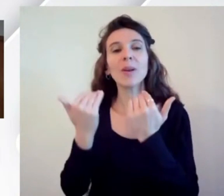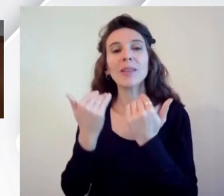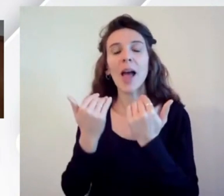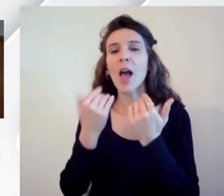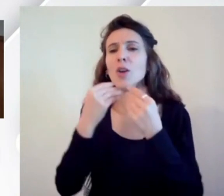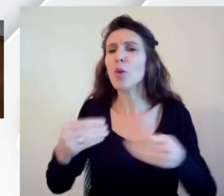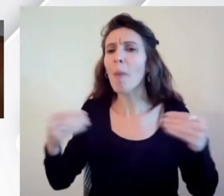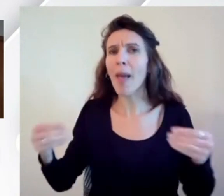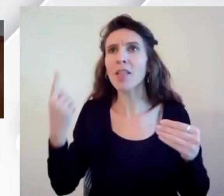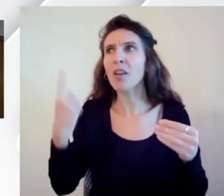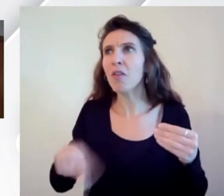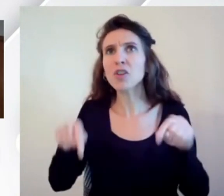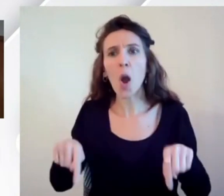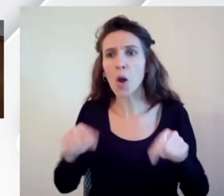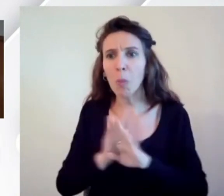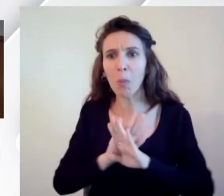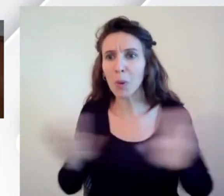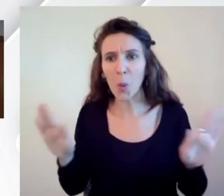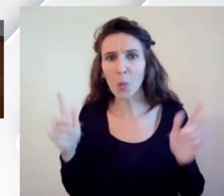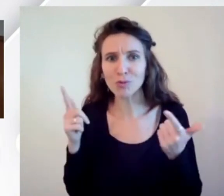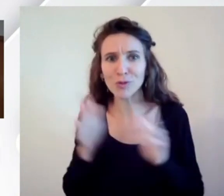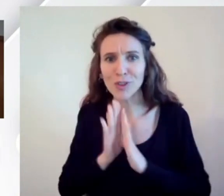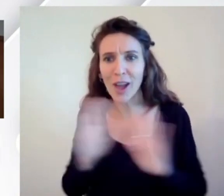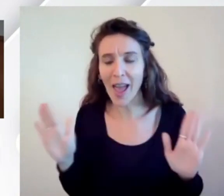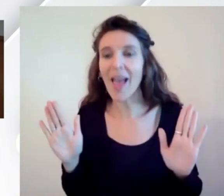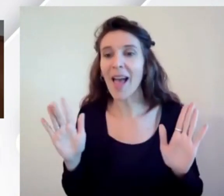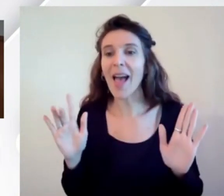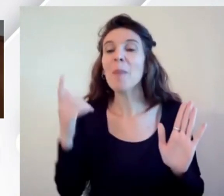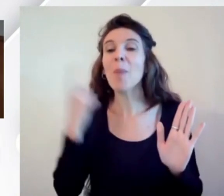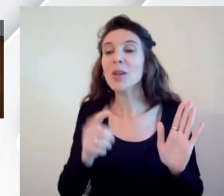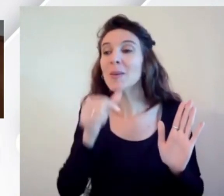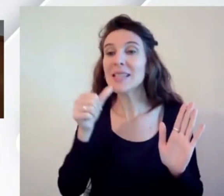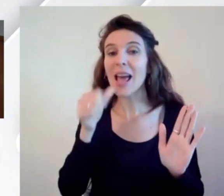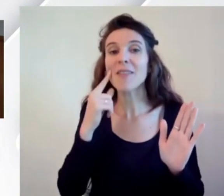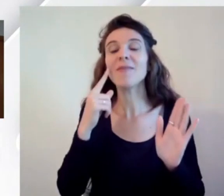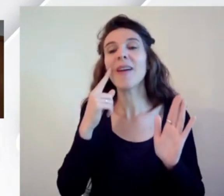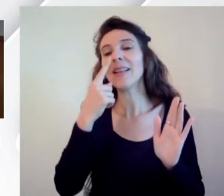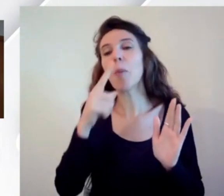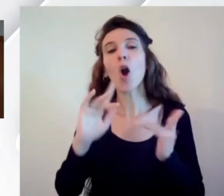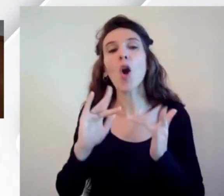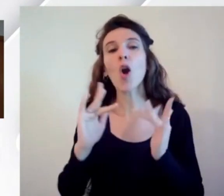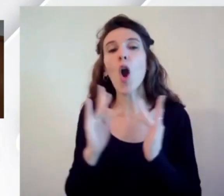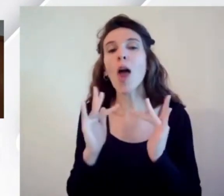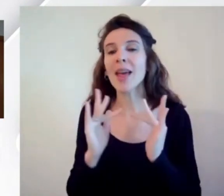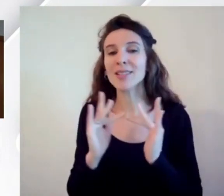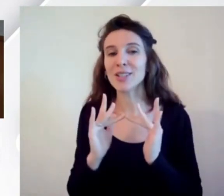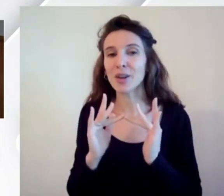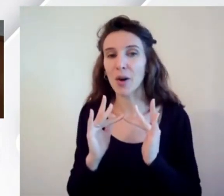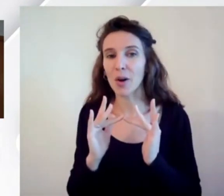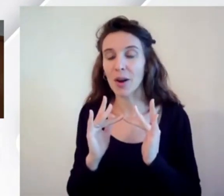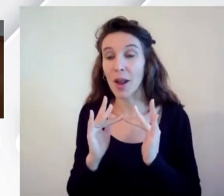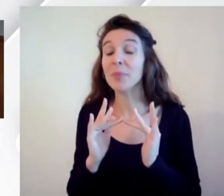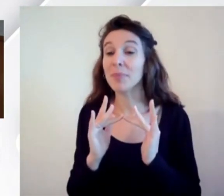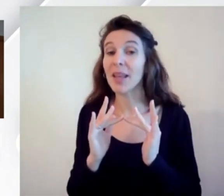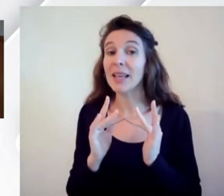secondo me per esistere meno o più per poter permettere la connessione in simultanea di circa 80